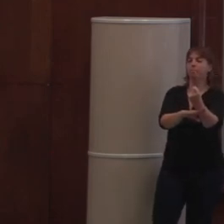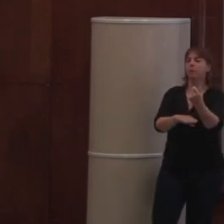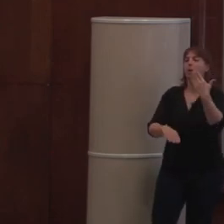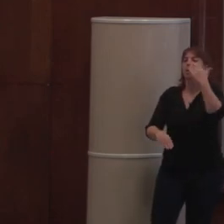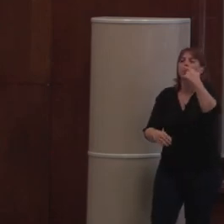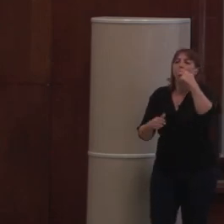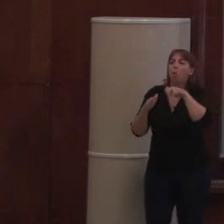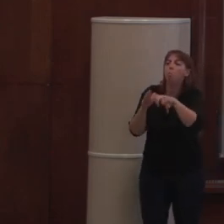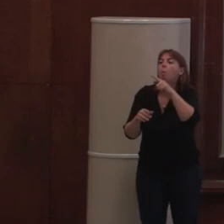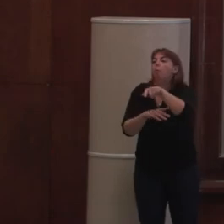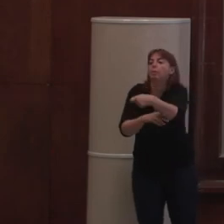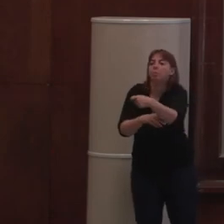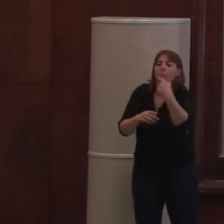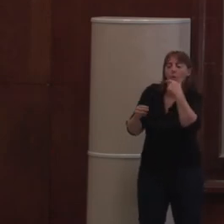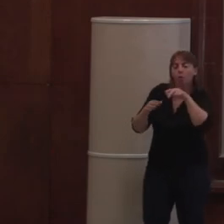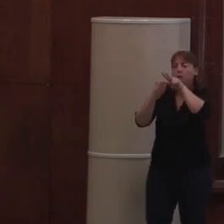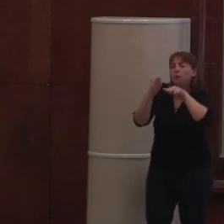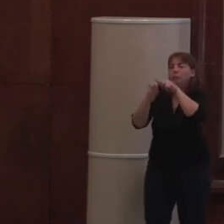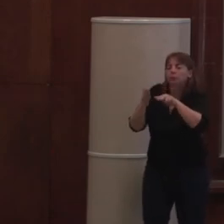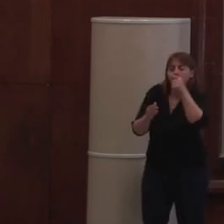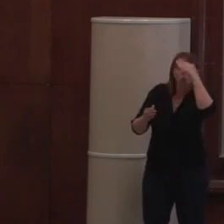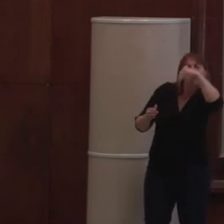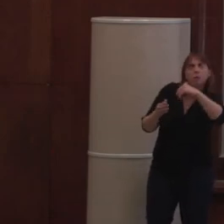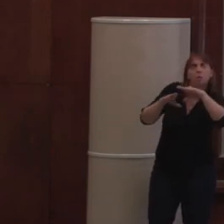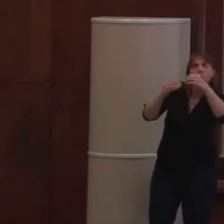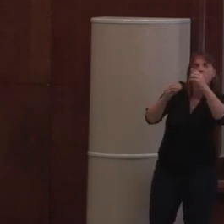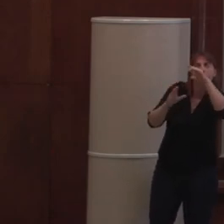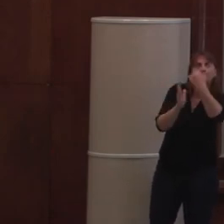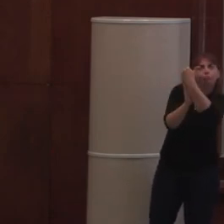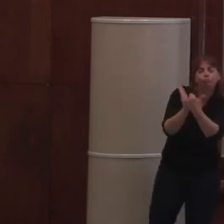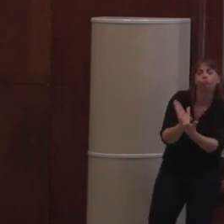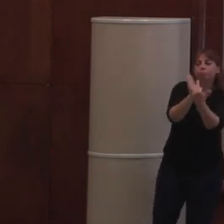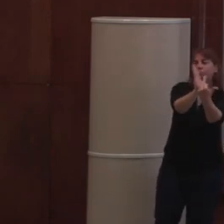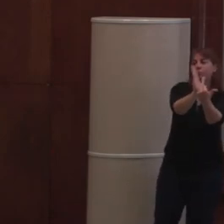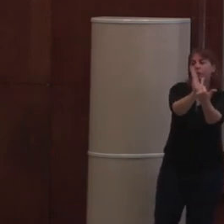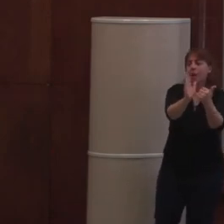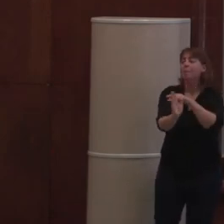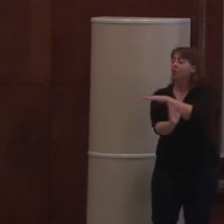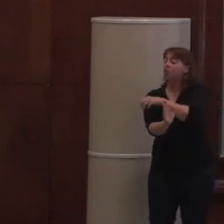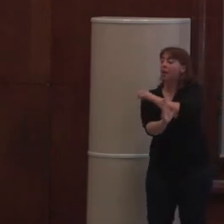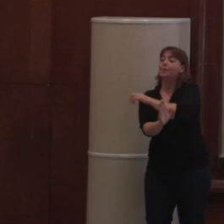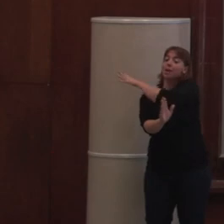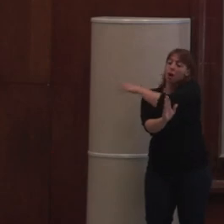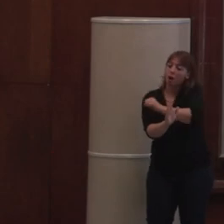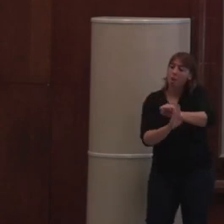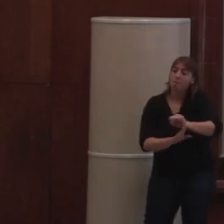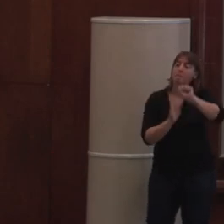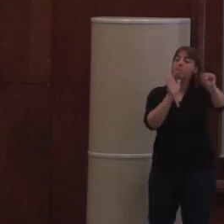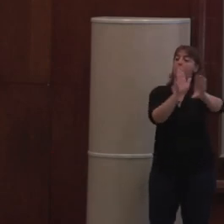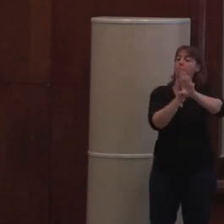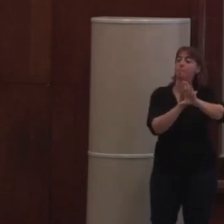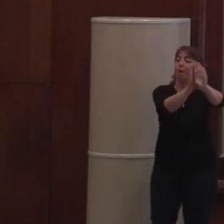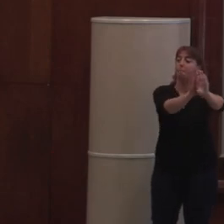lire les informations qui sont dedans. Donc, il va pouvoir l'indexer correctement. Et on réinjecte dedans le JavaScript. C'est-à que la personne, elle a eu sa page et